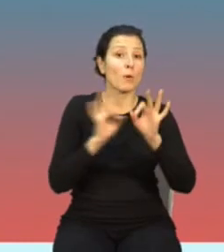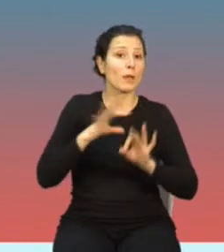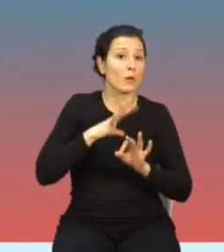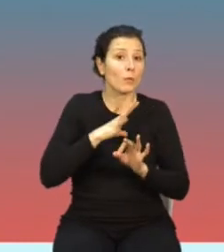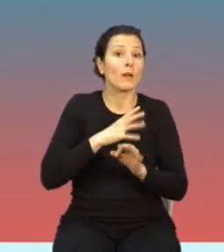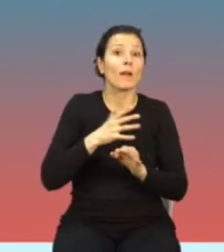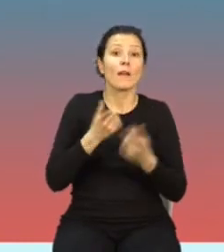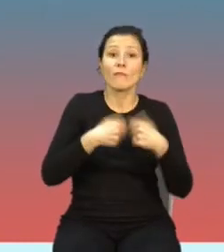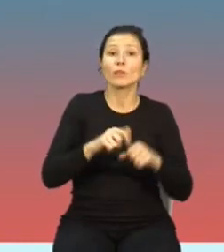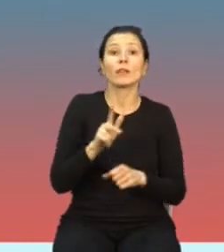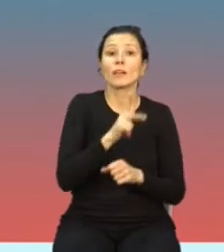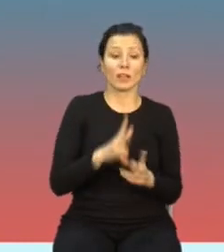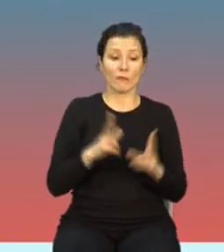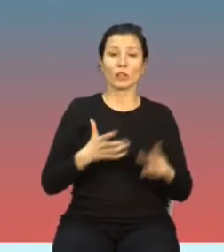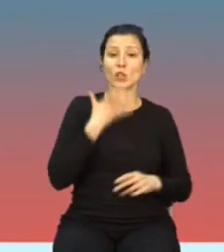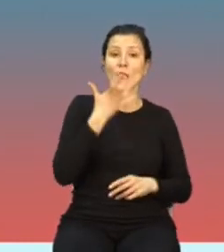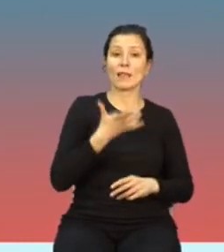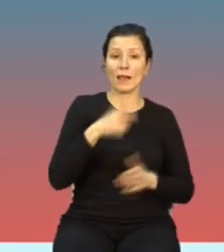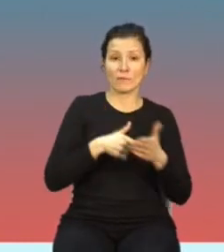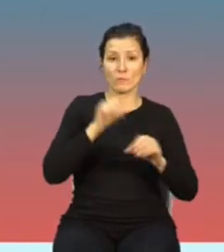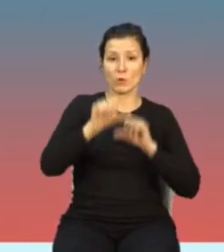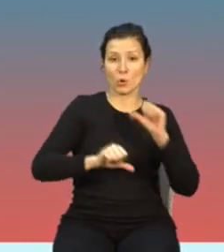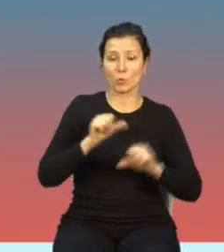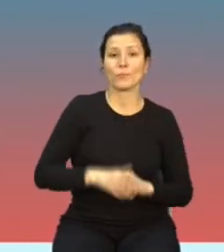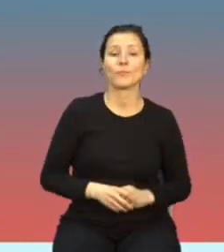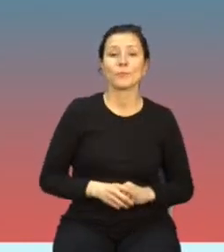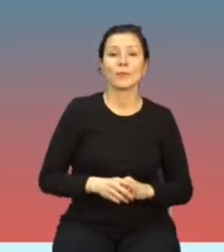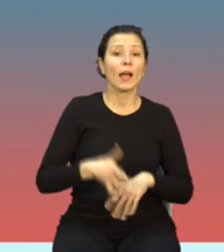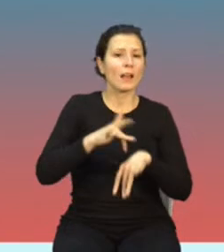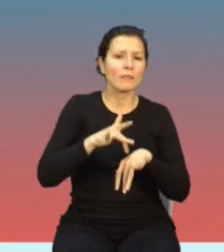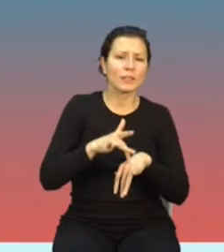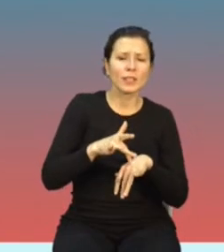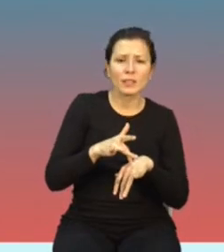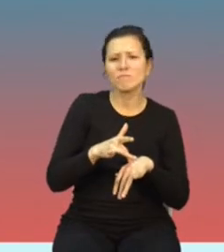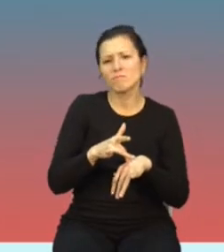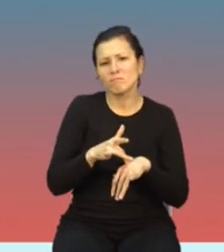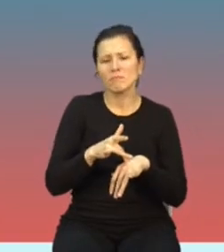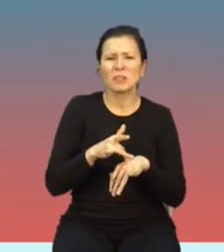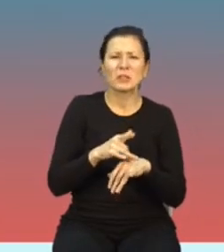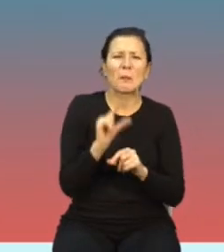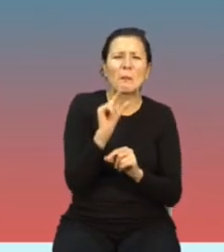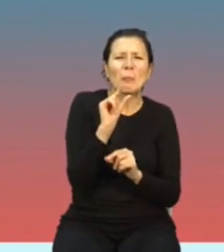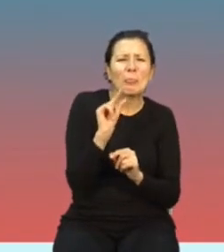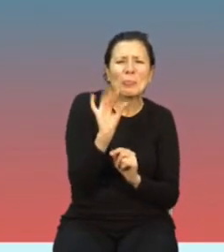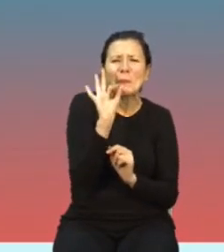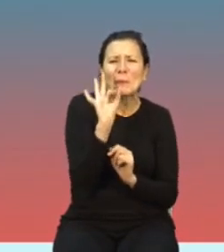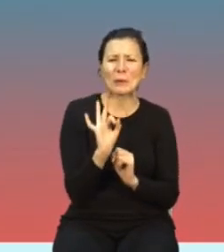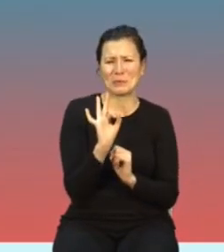lata, w roku bieżącym. Ale tak czy inaczej, wyniki mamy mniej więcej w tym zakresie, to jest zaledwie ułamek procenta